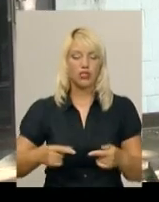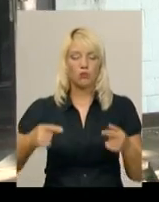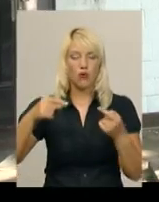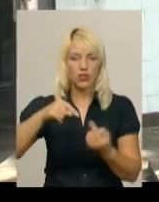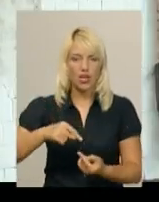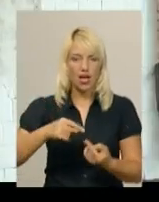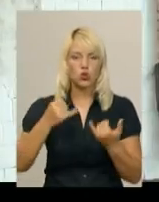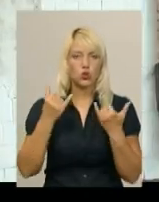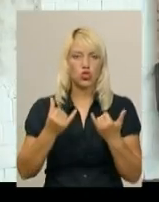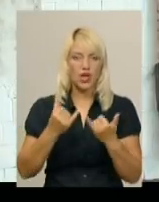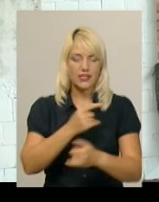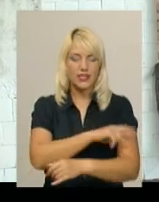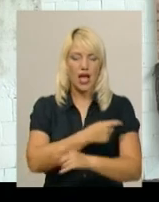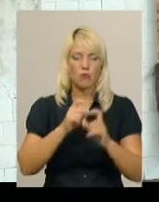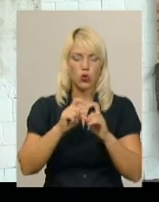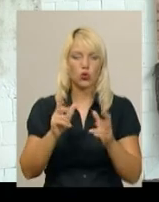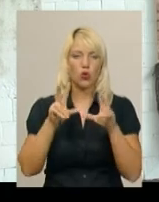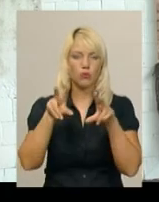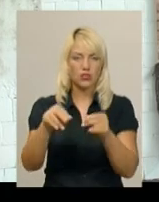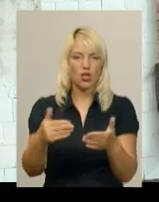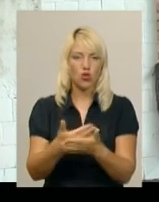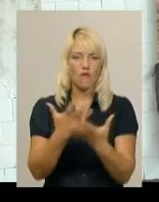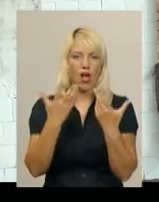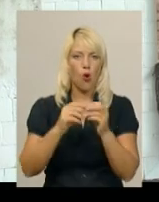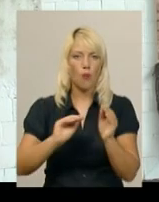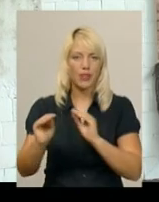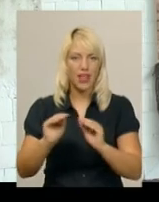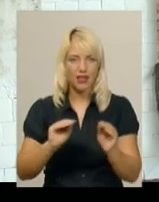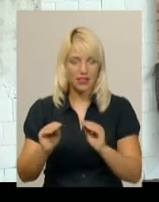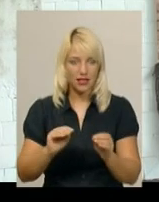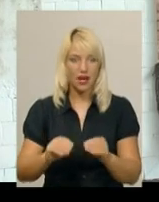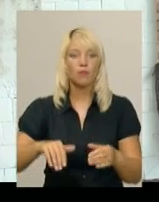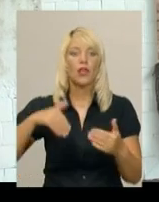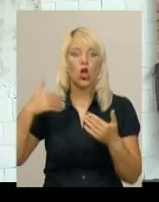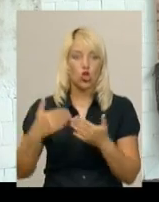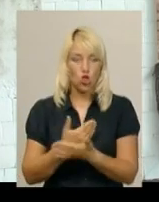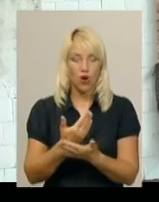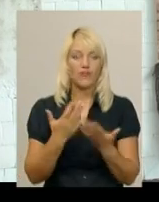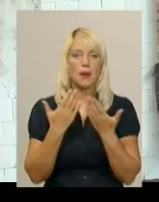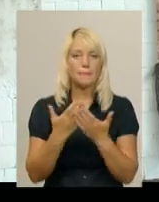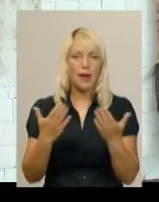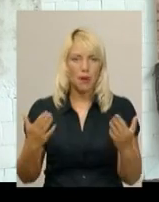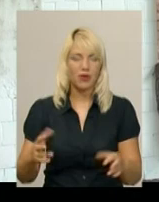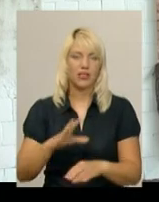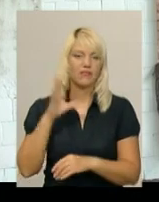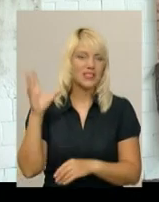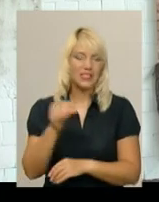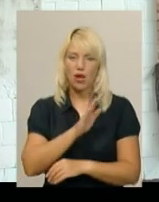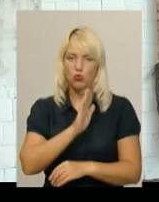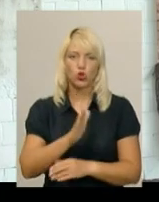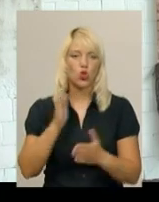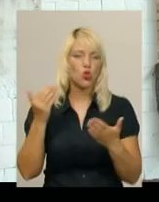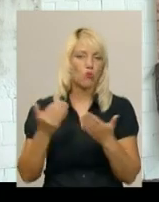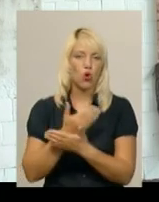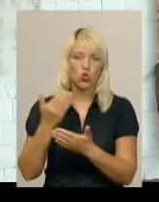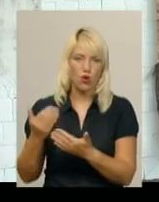амбулаторії. Обіцяють нове обладнання, все буде нове,